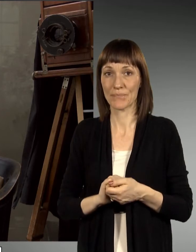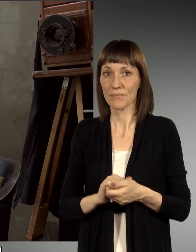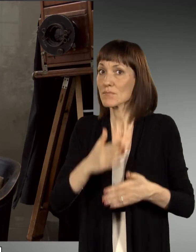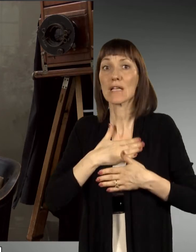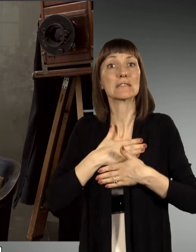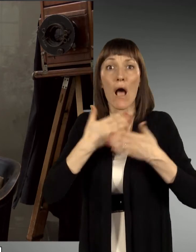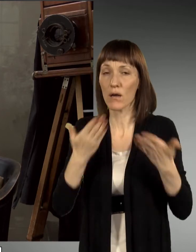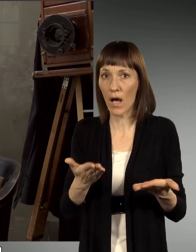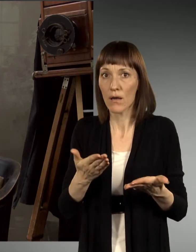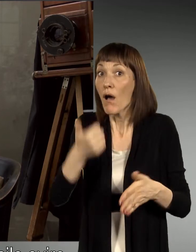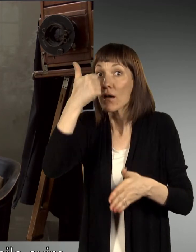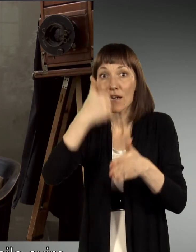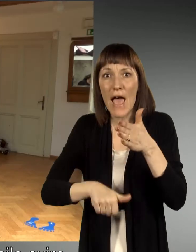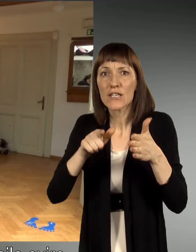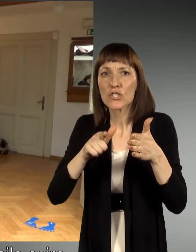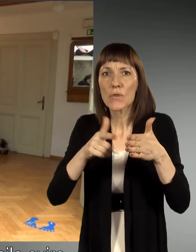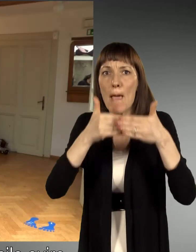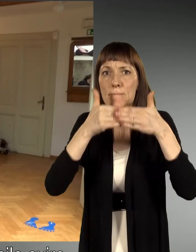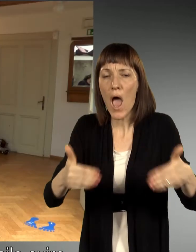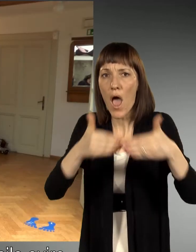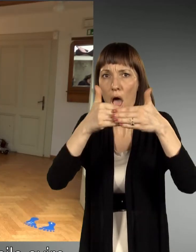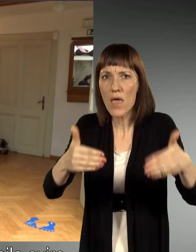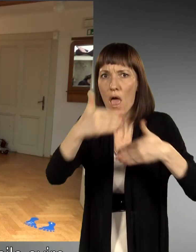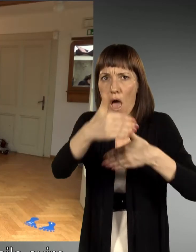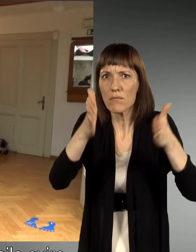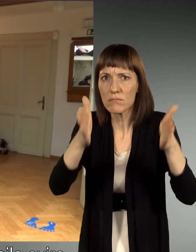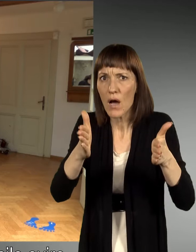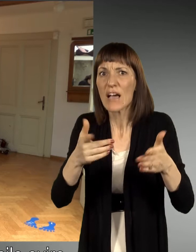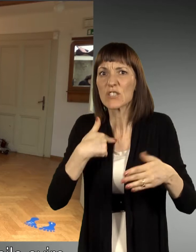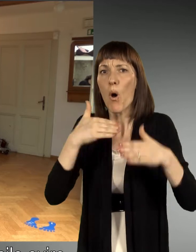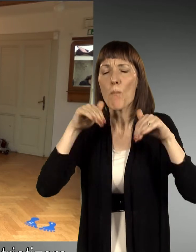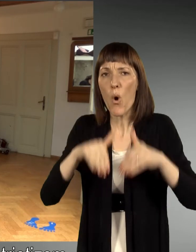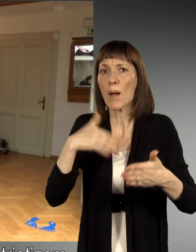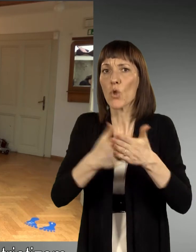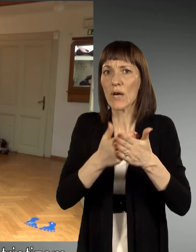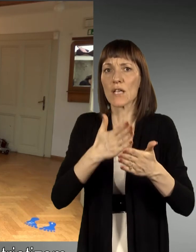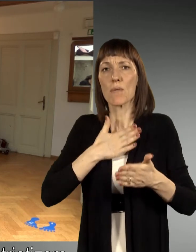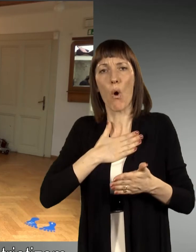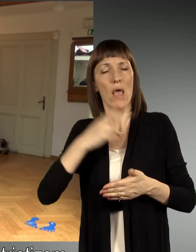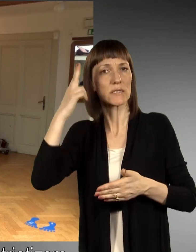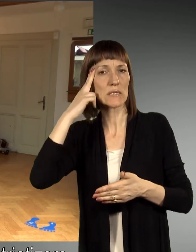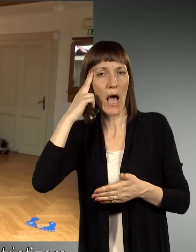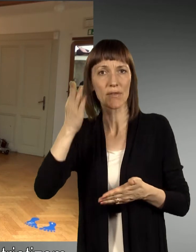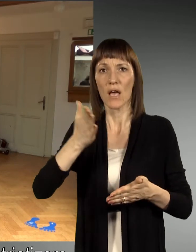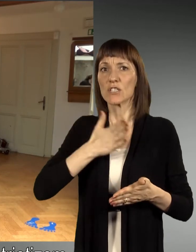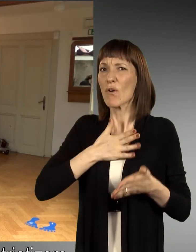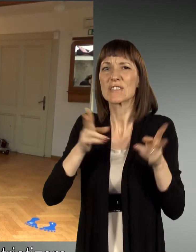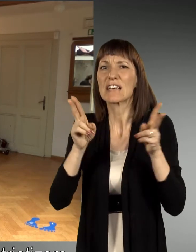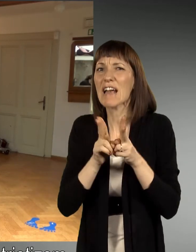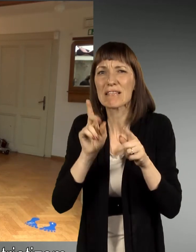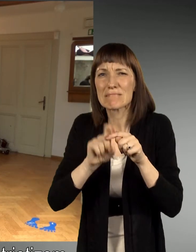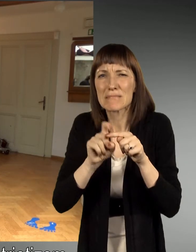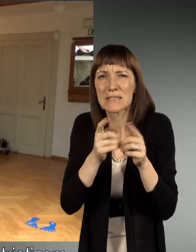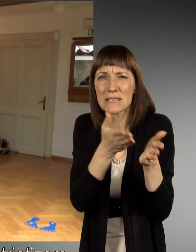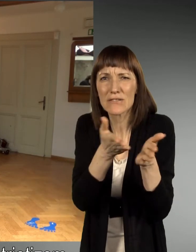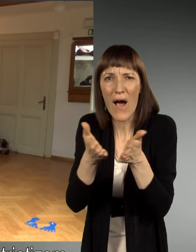skupnostjo. Zakaj zrte, ker so kar na enkrat te barijere, kjer se ti mogo dokozvet neko svojo renome, neko svojo, skratka,